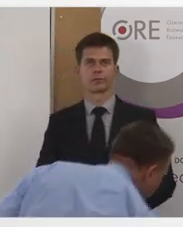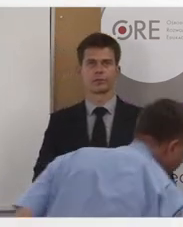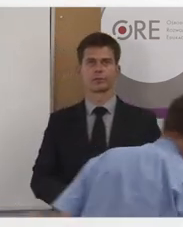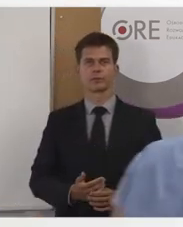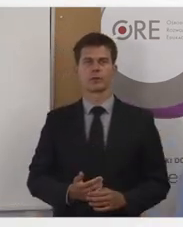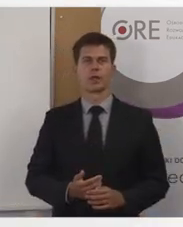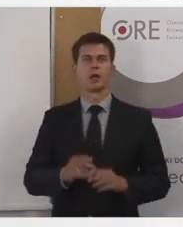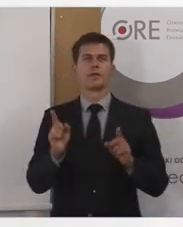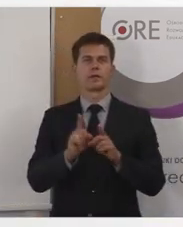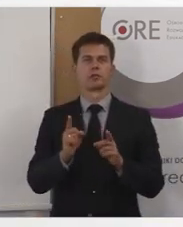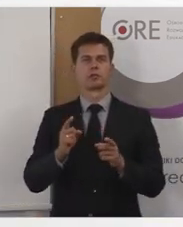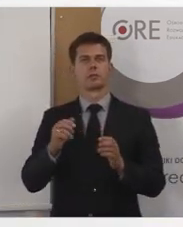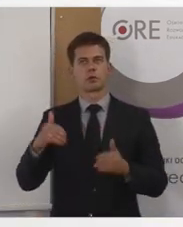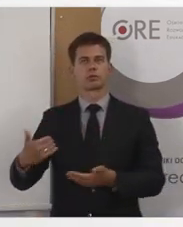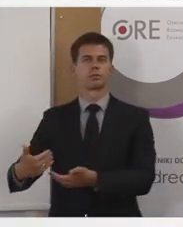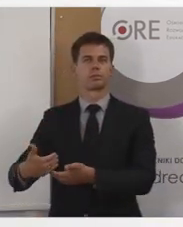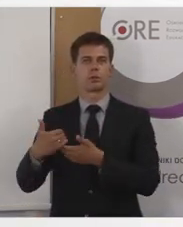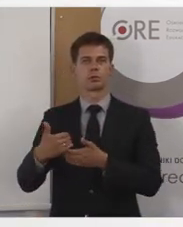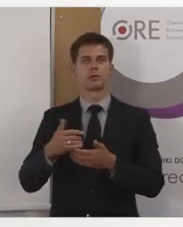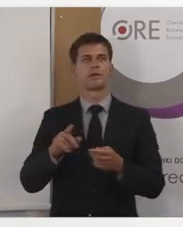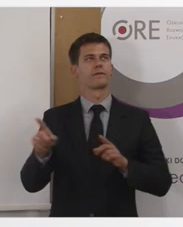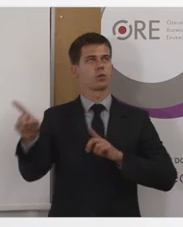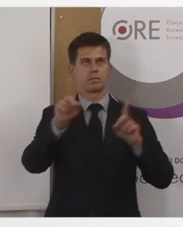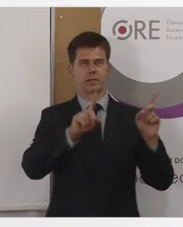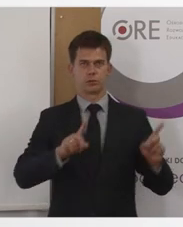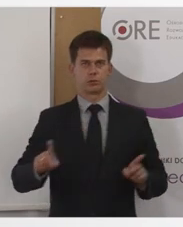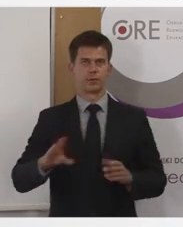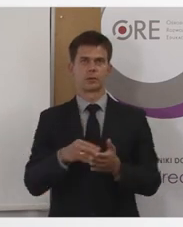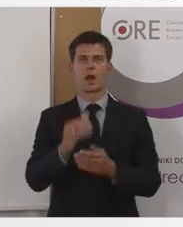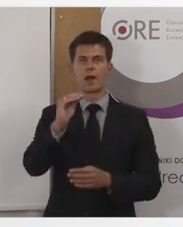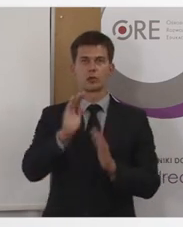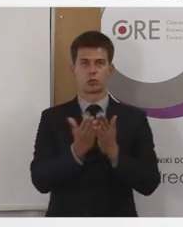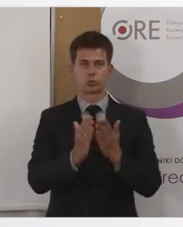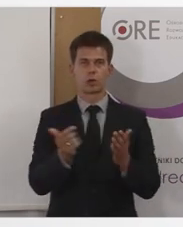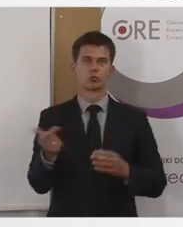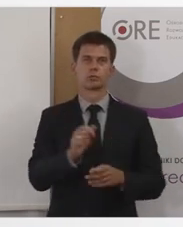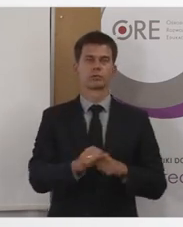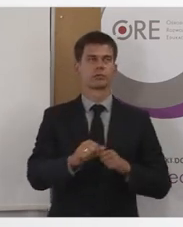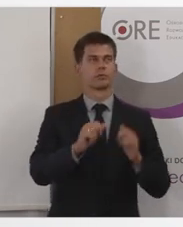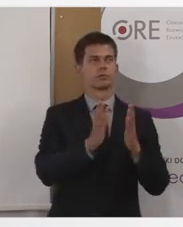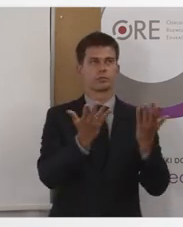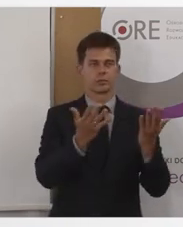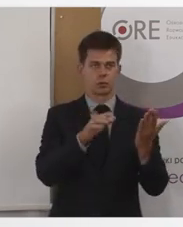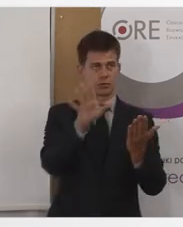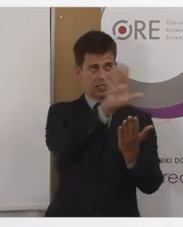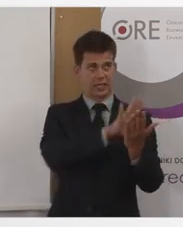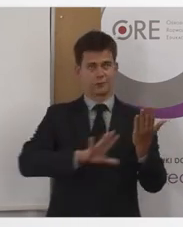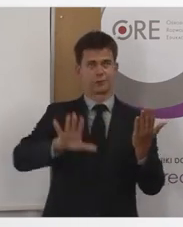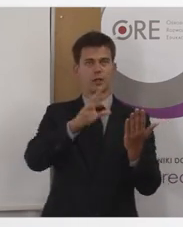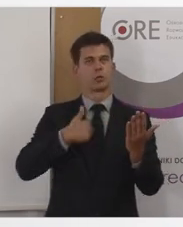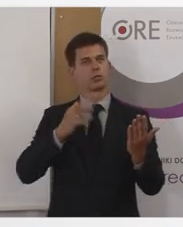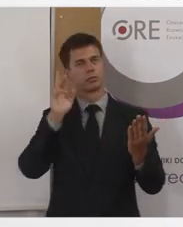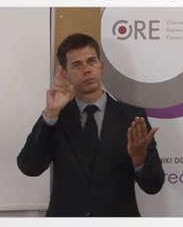Pomocna nawigacja. Chodzi tu przede wszystkim o to, aby podręcznik, e-podręcznik był stworzony w taki sposób, aby